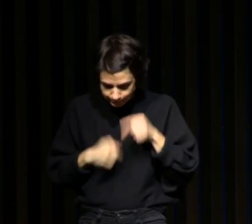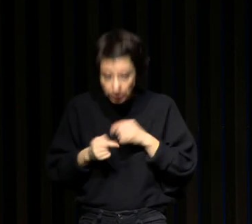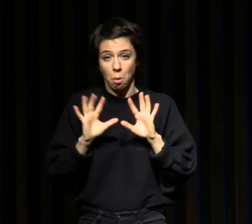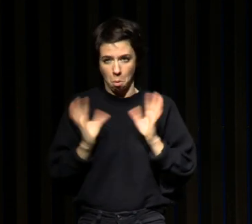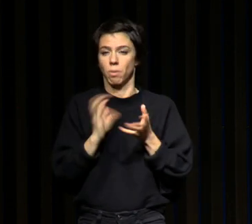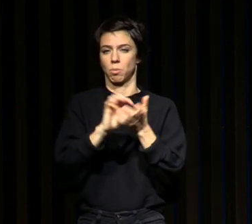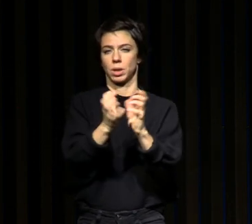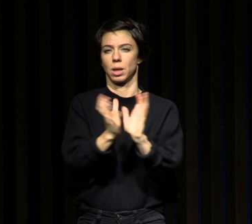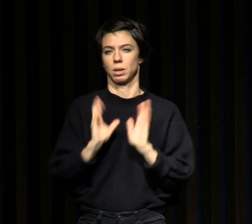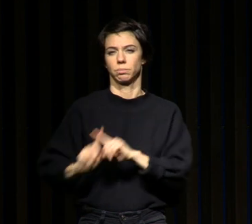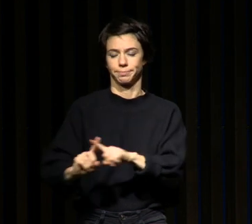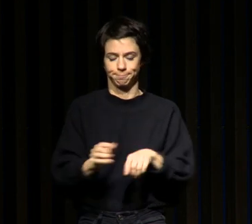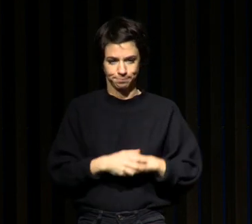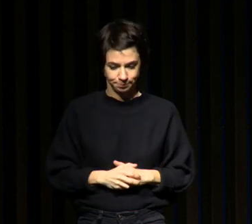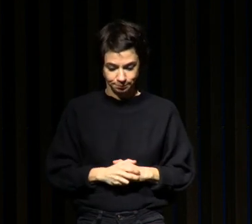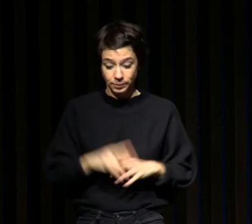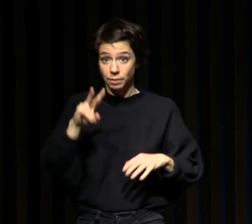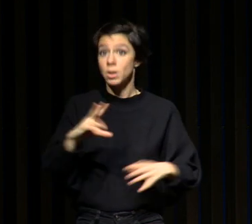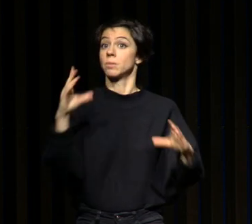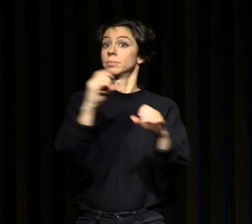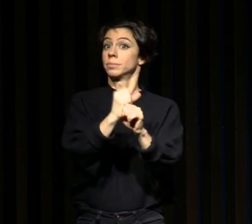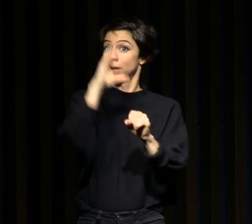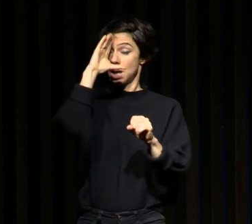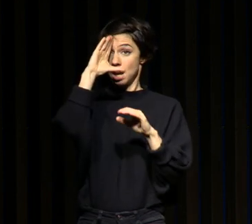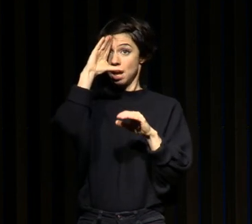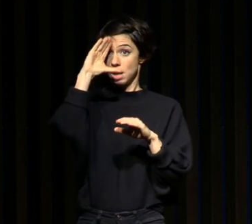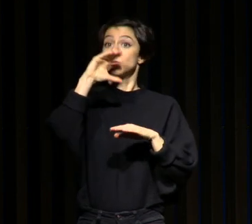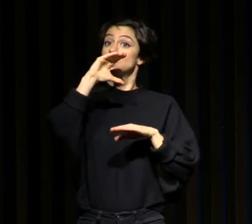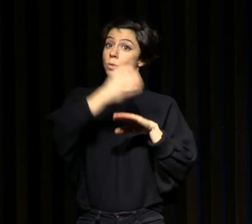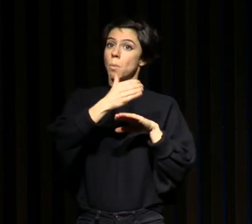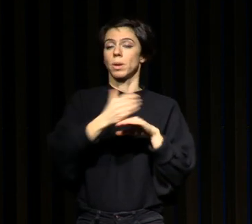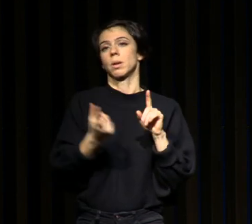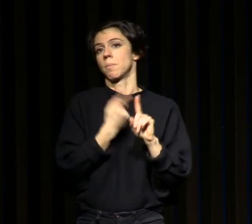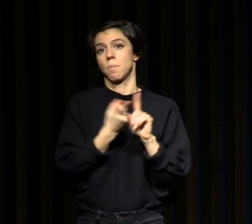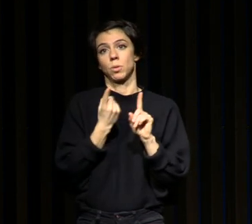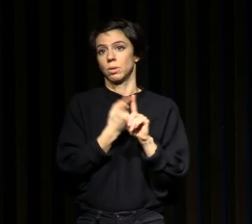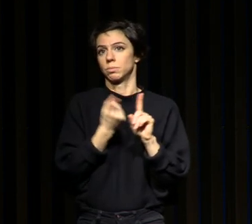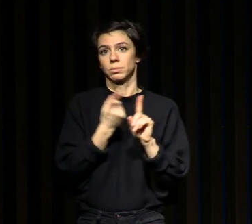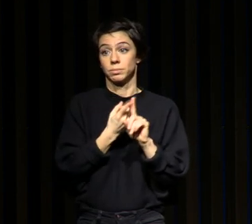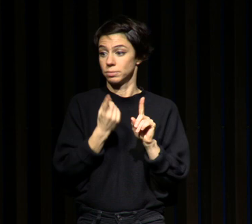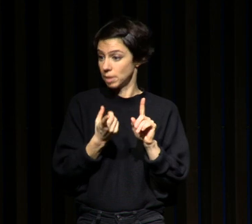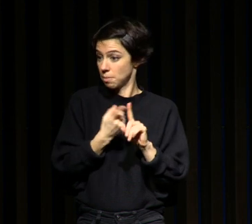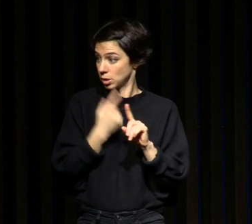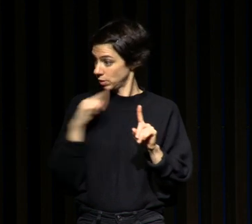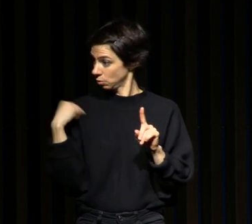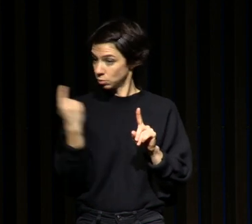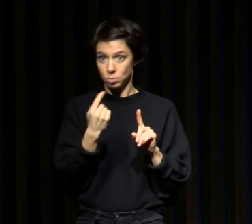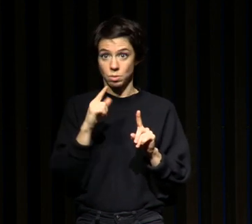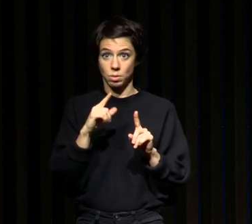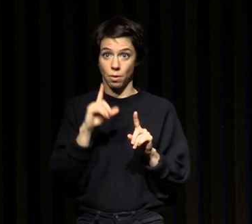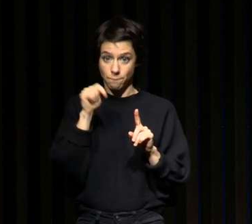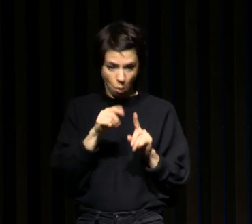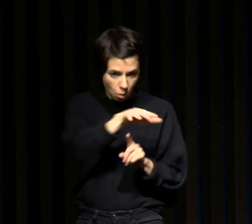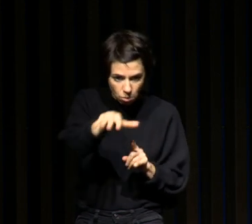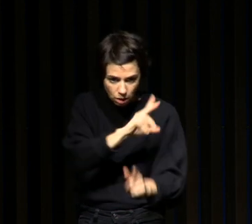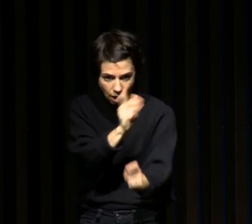'est aussi extrêmement important. Et donc, ça nécessite de pouvoir s'adapter. Ça, c'est une expérience très célèbre qui a été réalisée par un chercheur